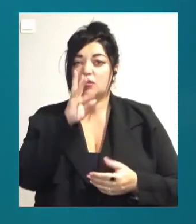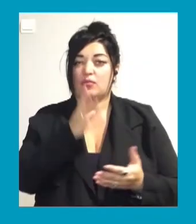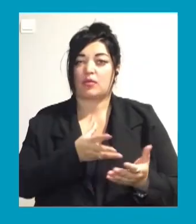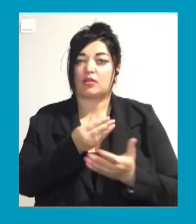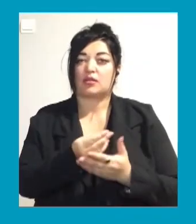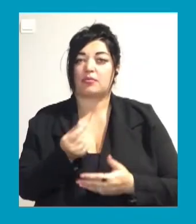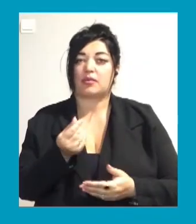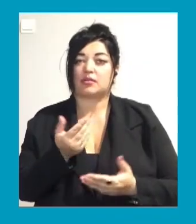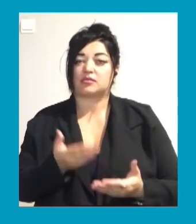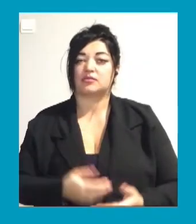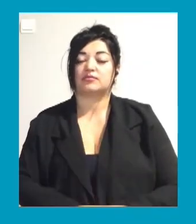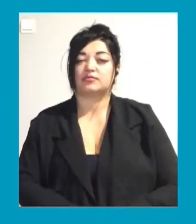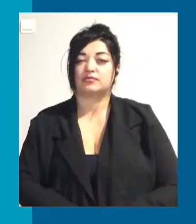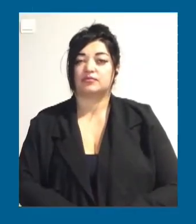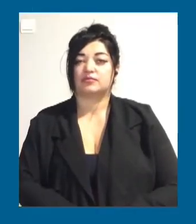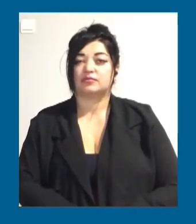дні.